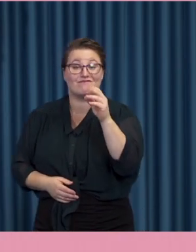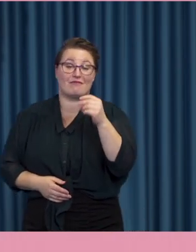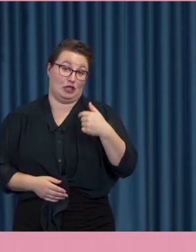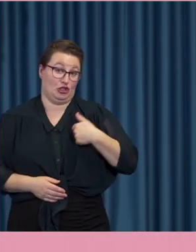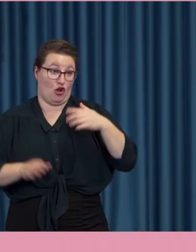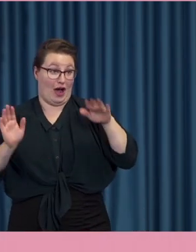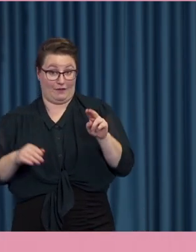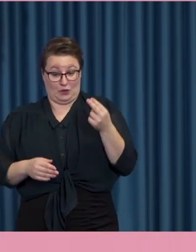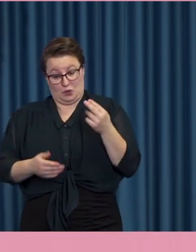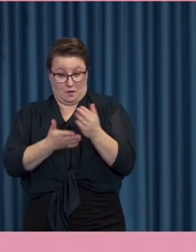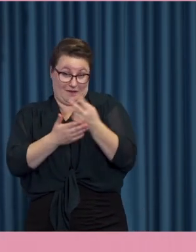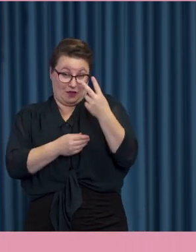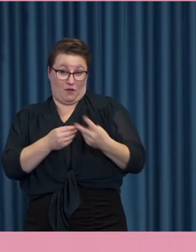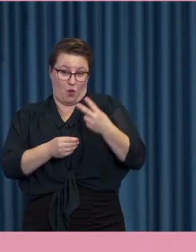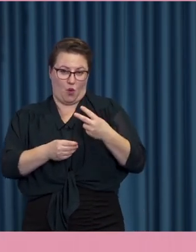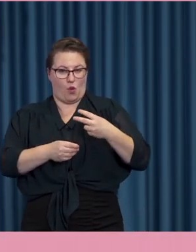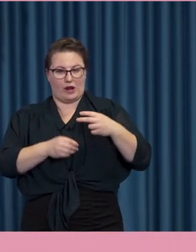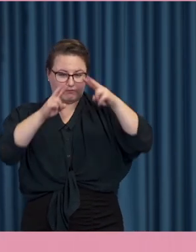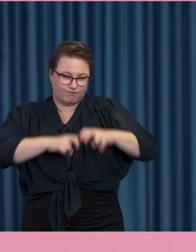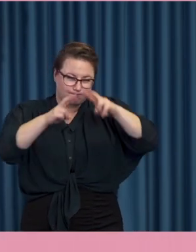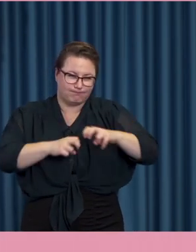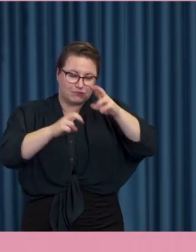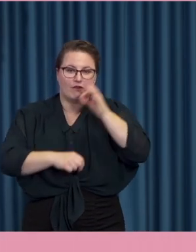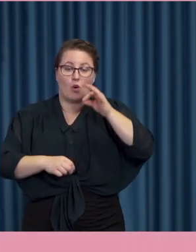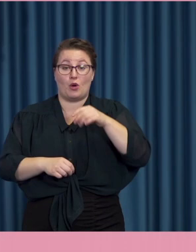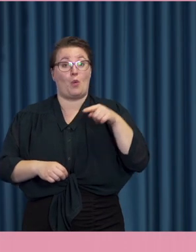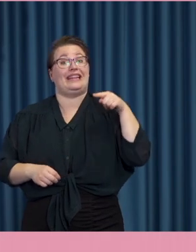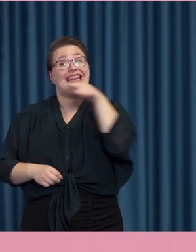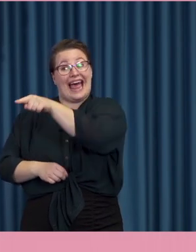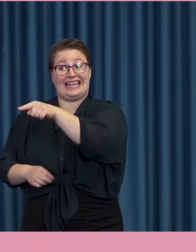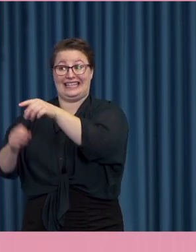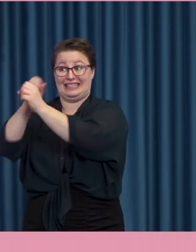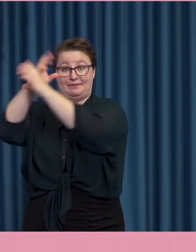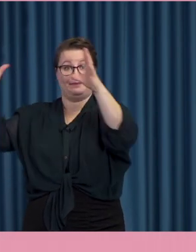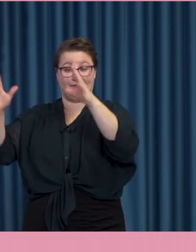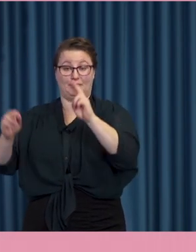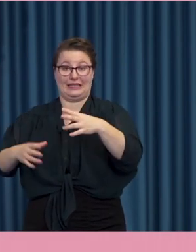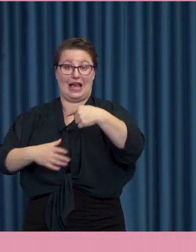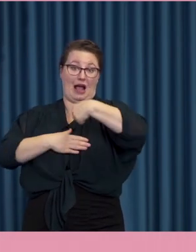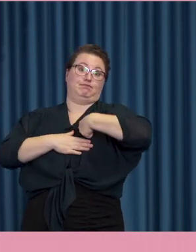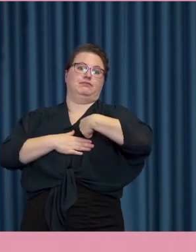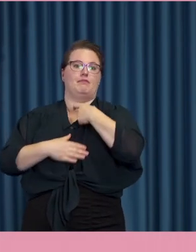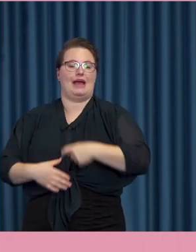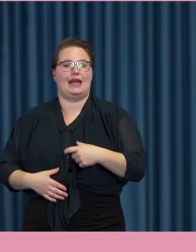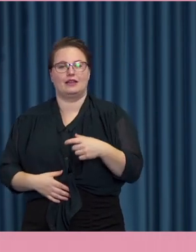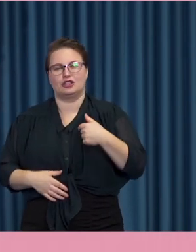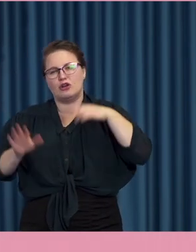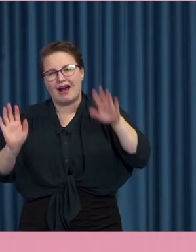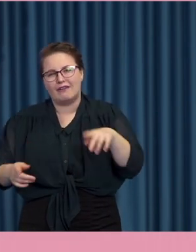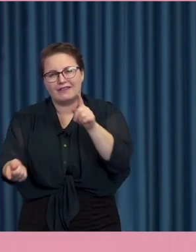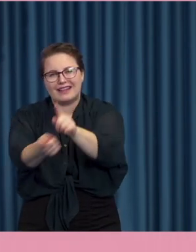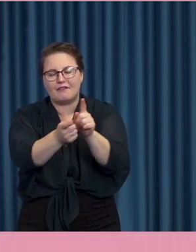de här frågorna i snart två år. Och det är ju ändå den bilden som på något sätt sitter i en, eller sitter i mig ska jag säga. Vi har träffat lokal